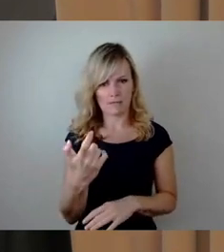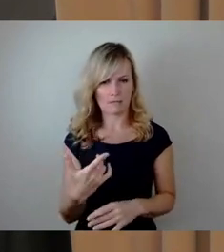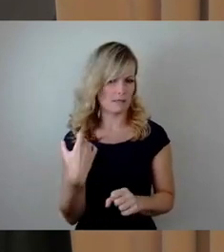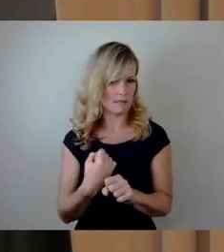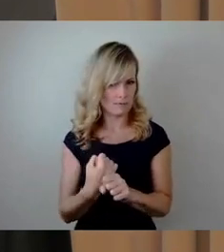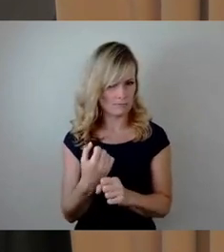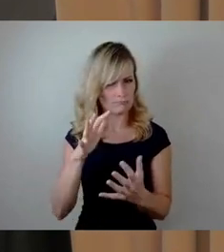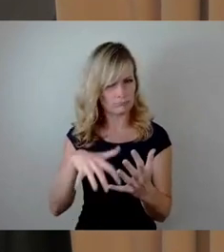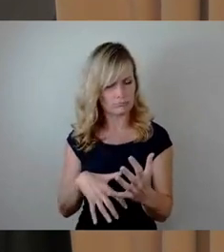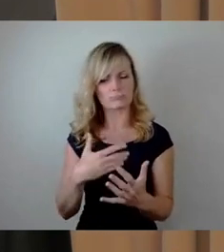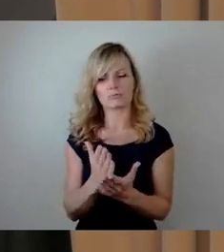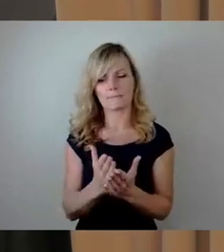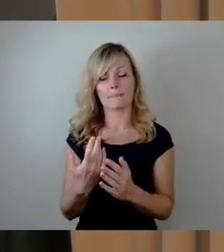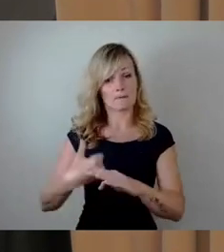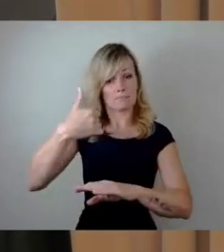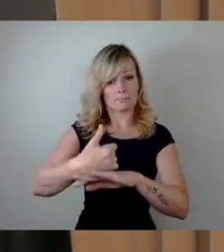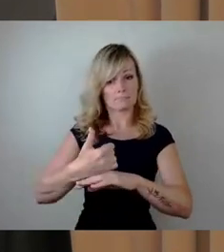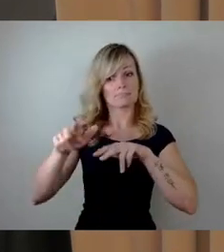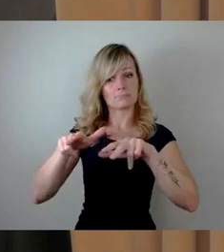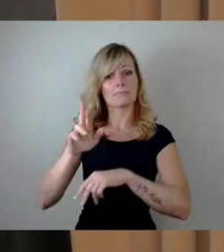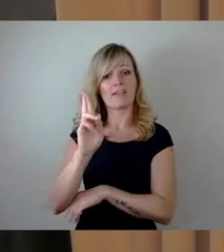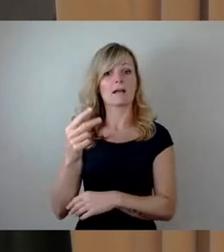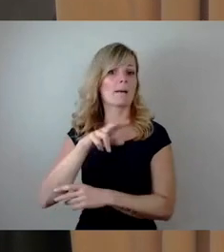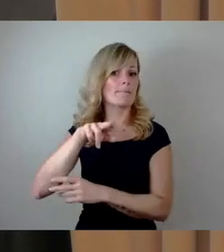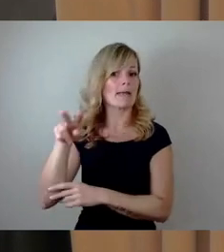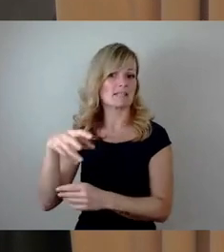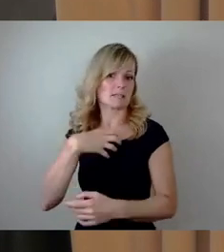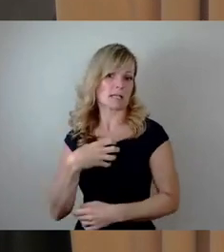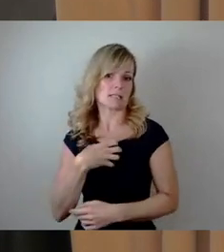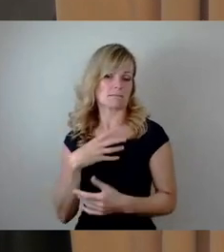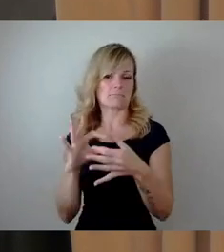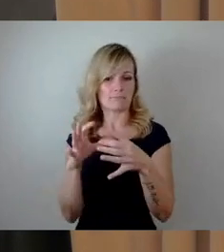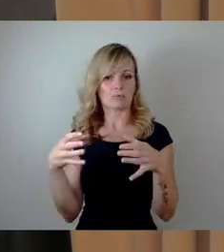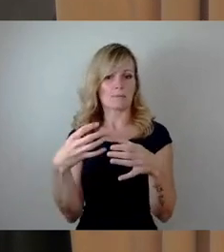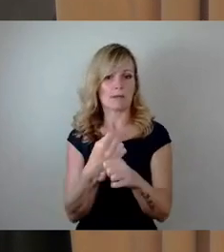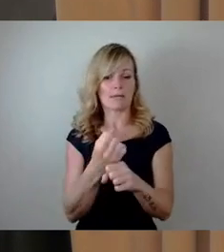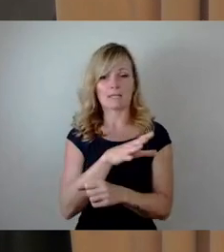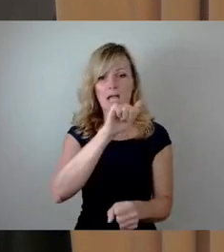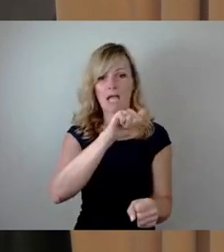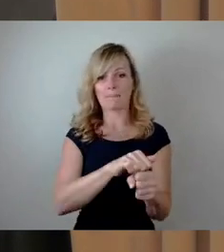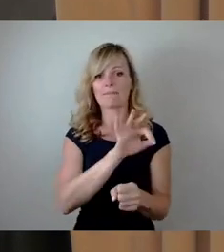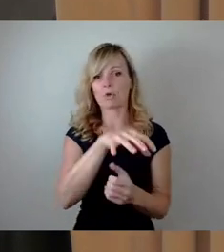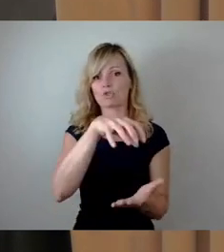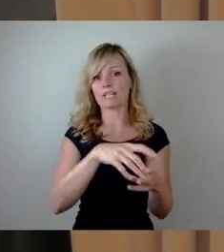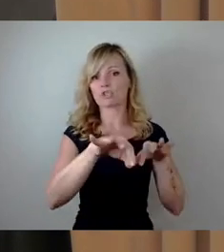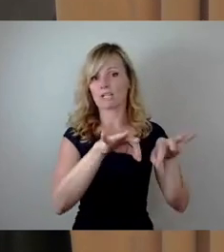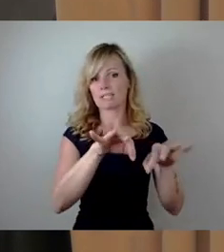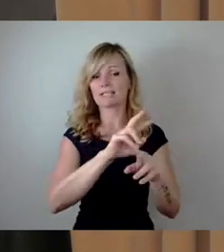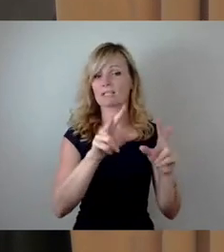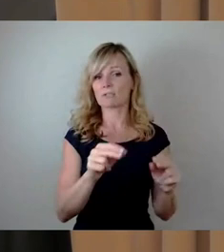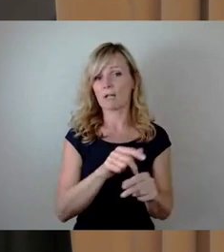hat die Messe Dresden in enger Kooperation mit dem Amt für Stadtstrategie, Internationales und Bürgerschaft,